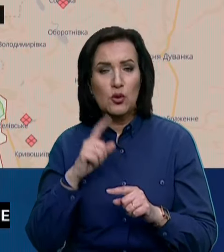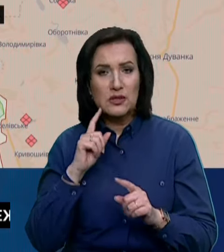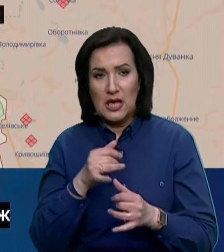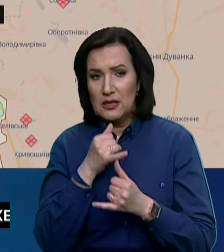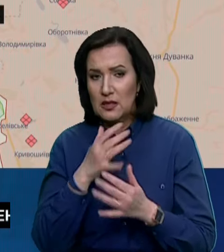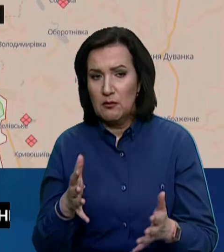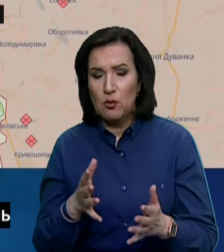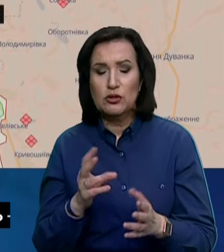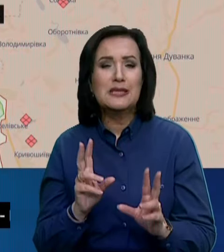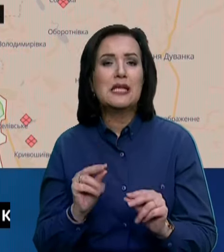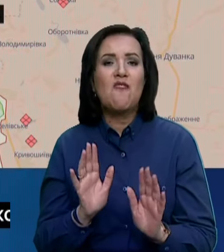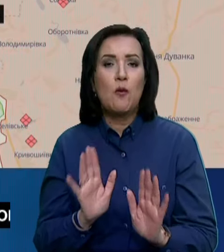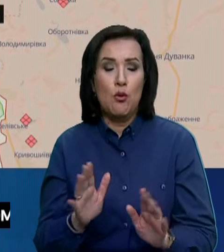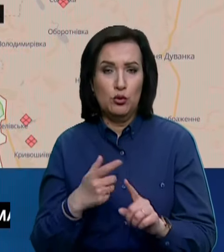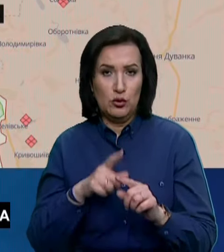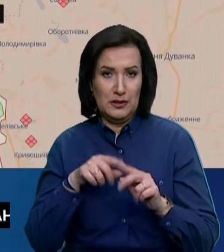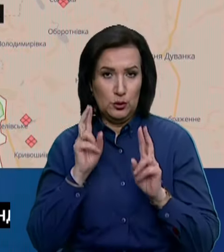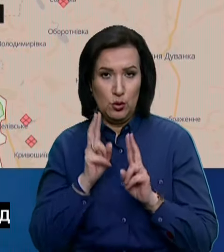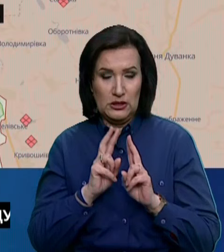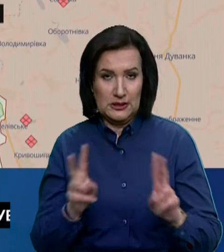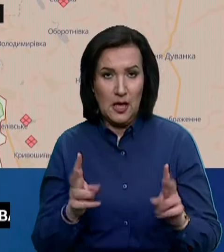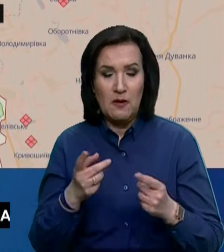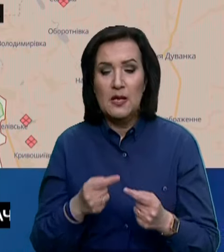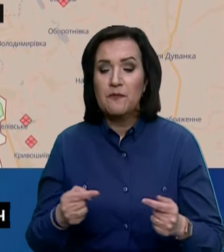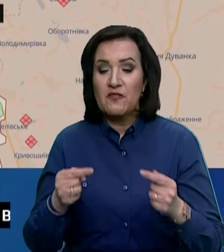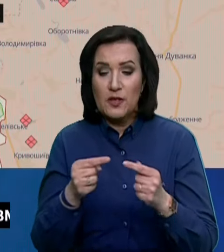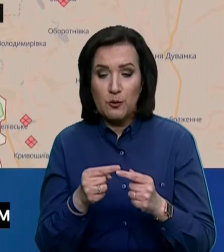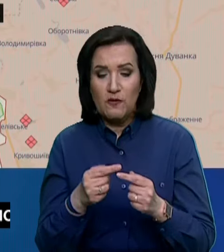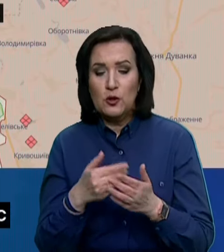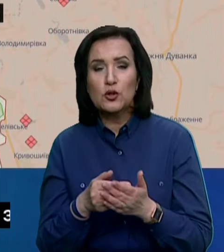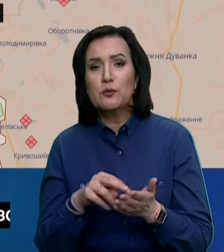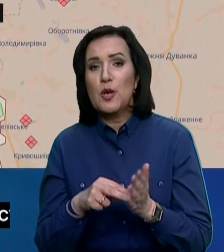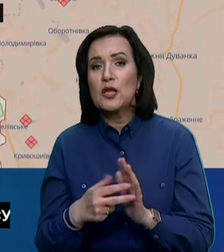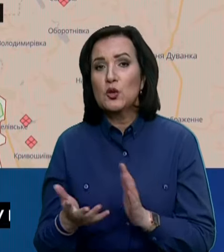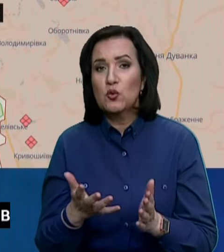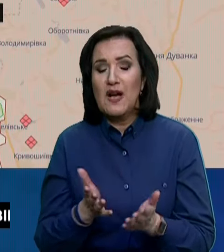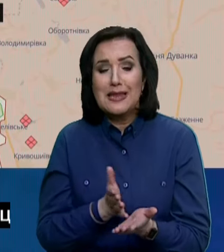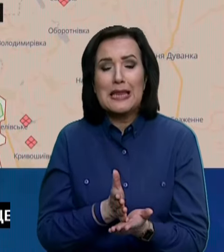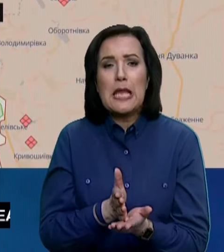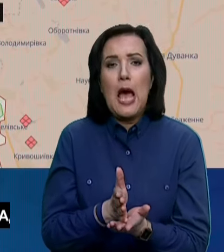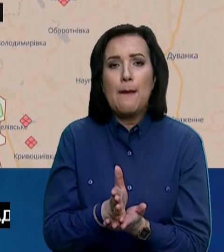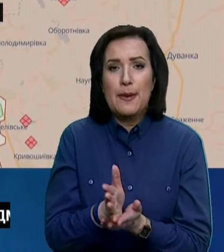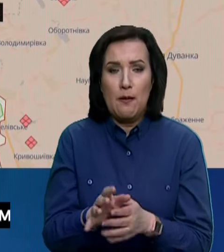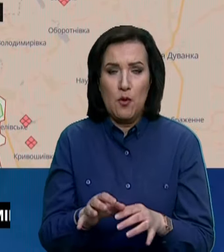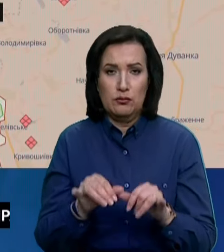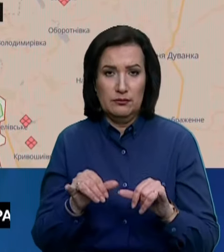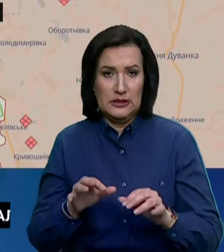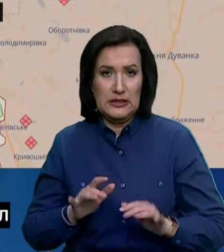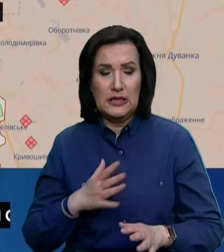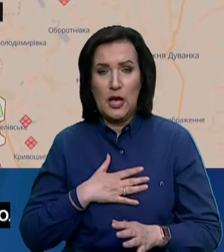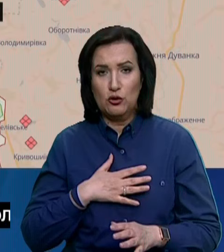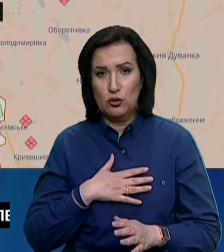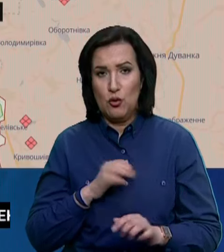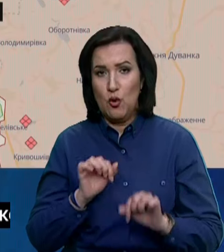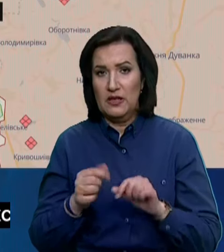можемо. І, слава Богу, що ми цього не знаємо. Відповідно, і спрогнозувати напрямок, і розмах дій нашого